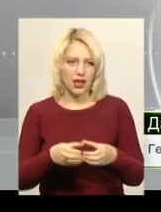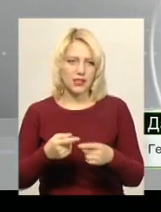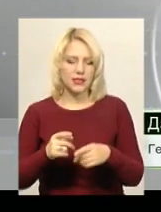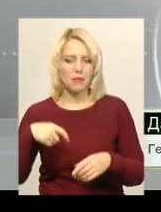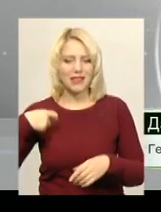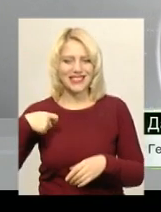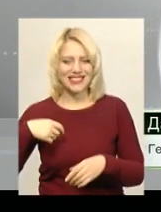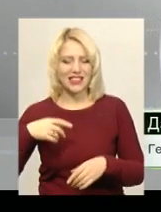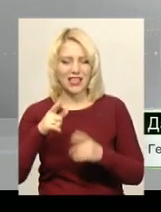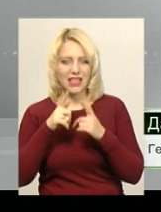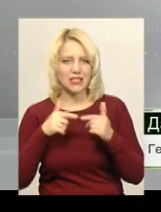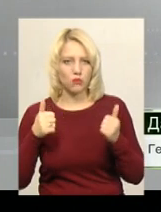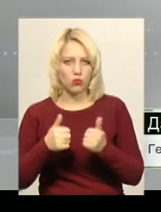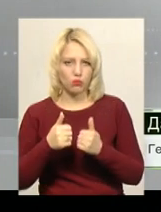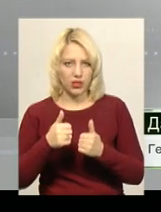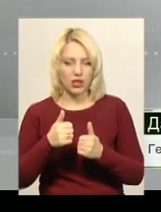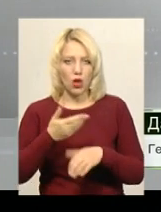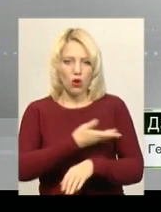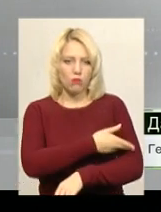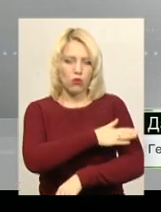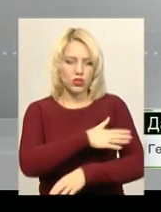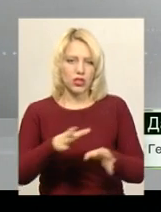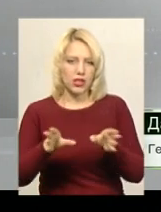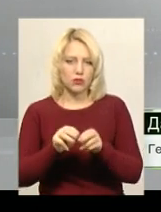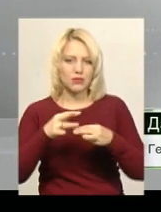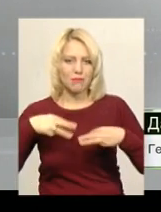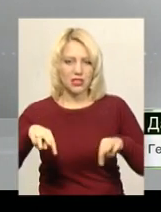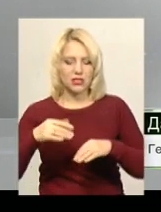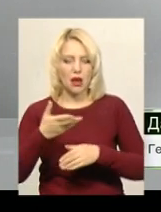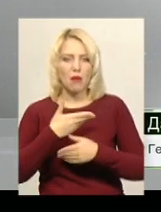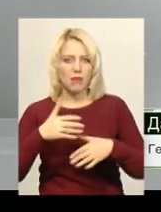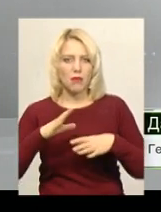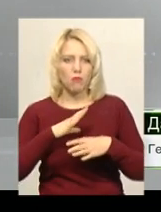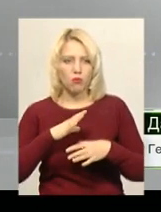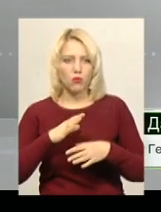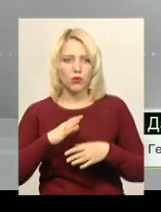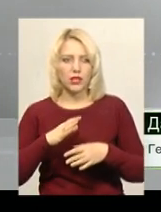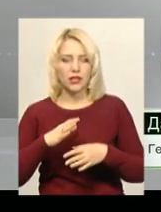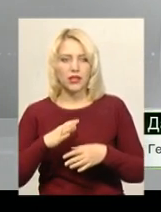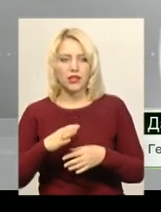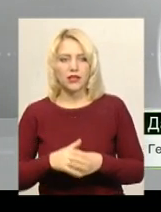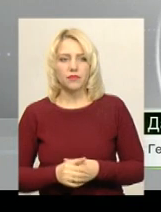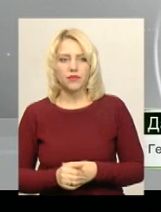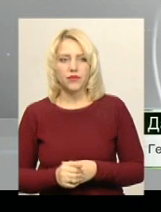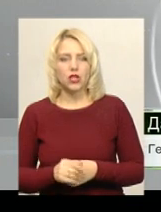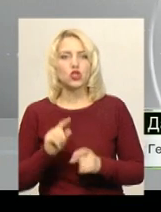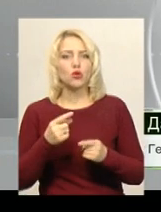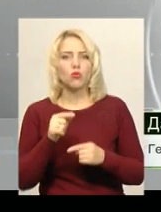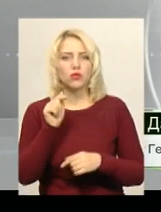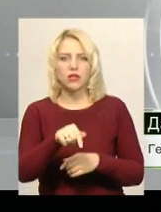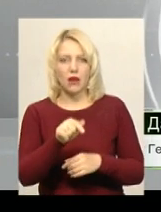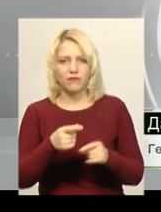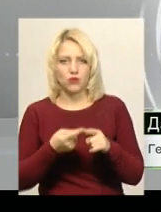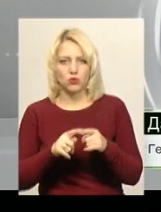Республіки Польща разом з паном міністром Адамом Кріцківським, ми були в Олешківцях з визитом. А чому власне там? Тому що